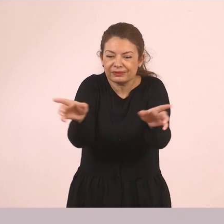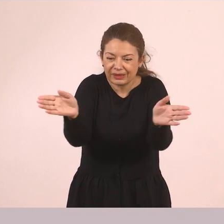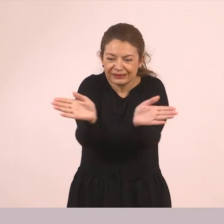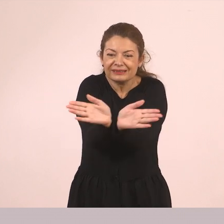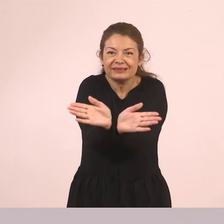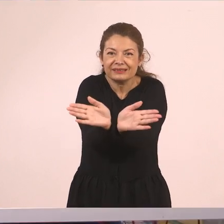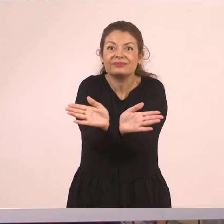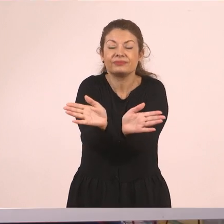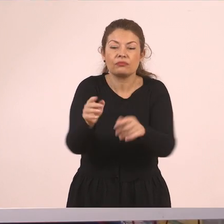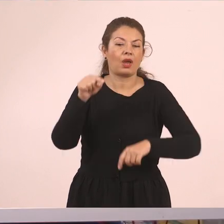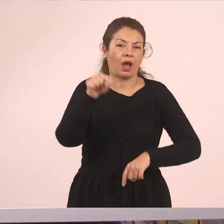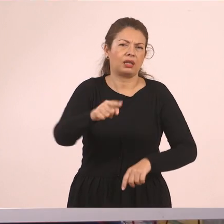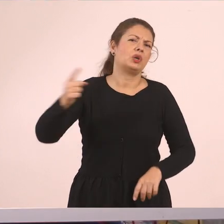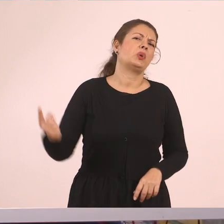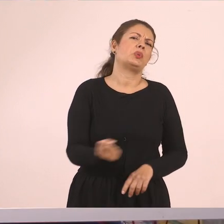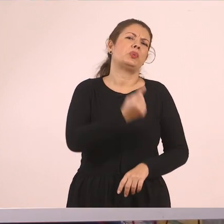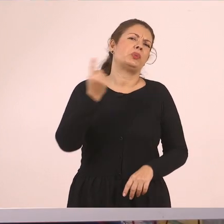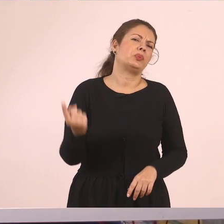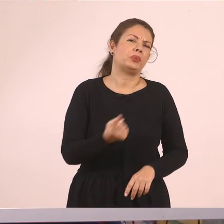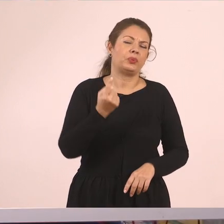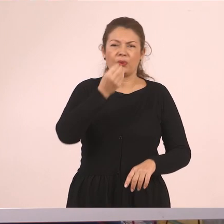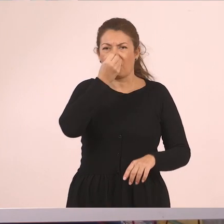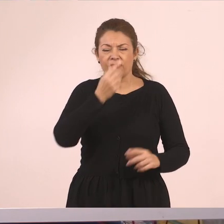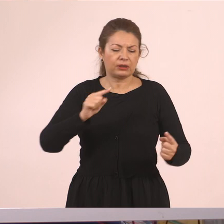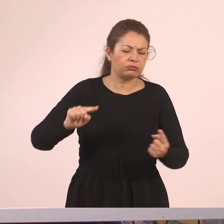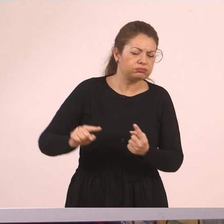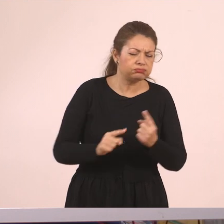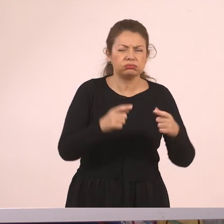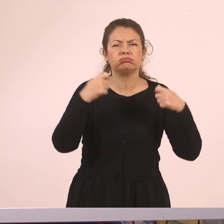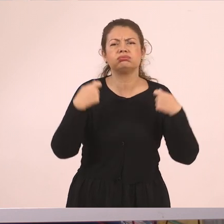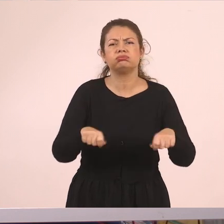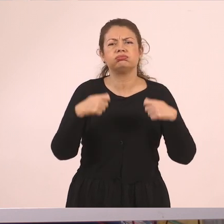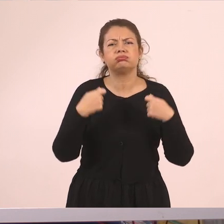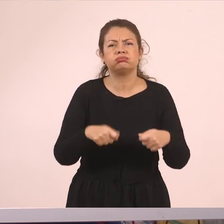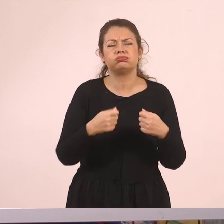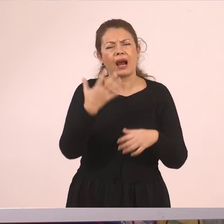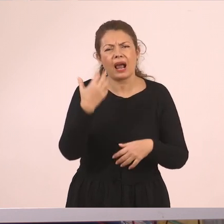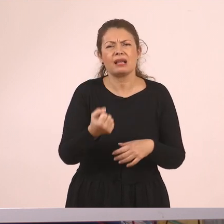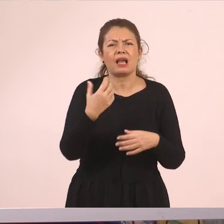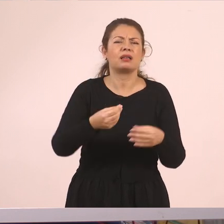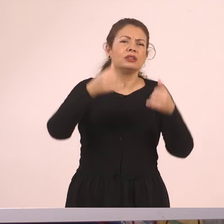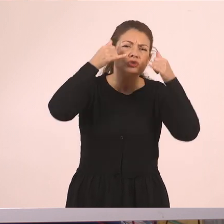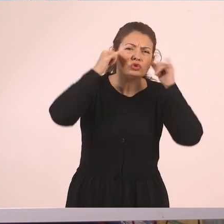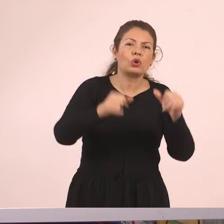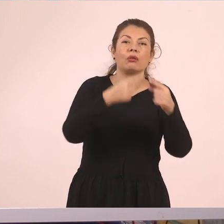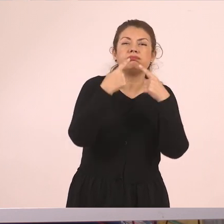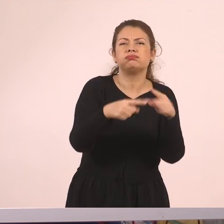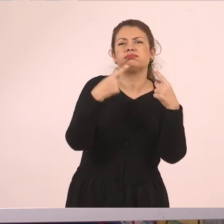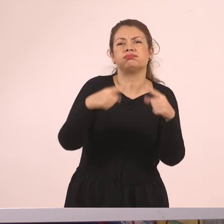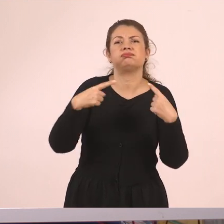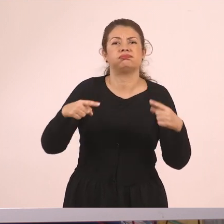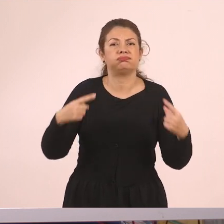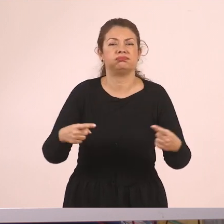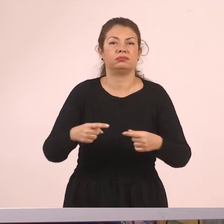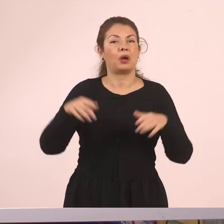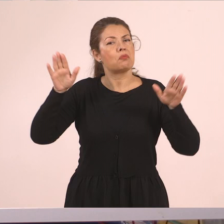συναντάμε πάρα πολύ πλούσια βλάστηση, χλωρίδα και πάρα πολύ ιδιαίτερα είδη ζώων